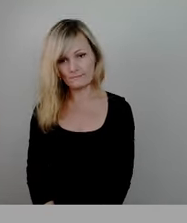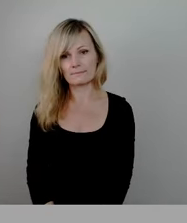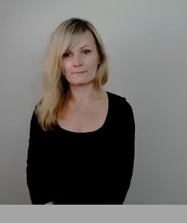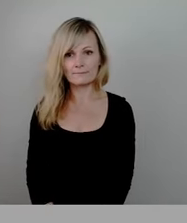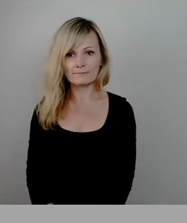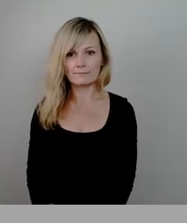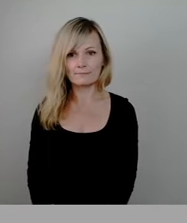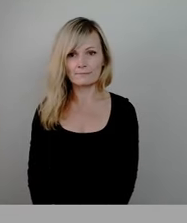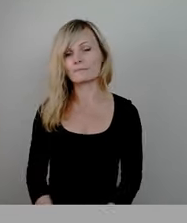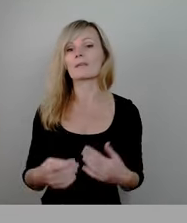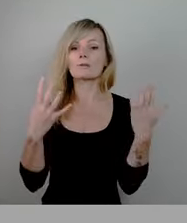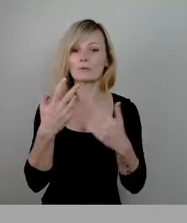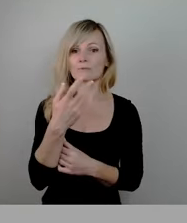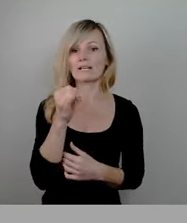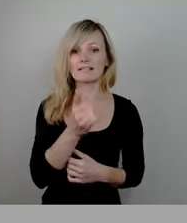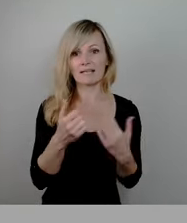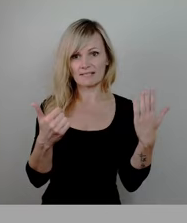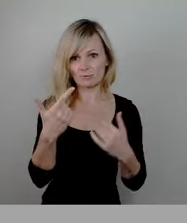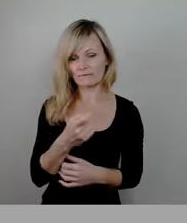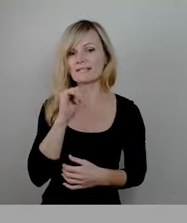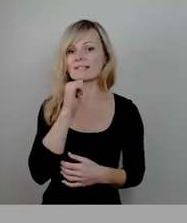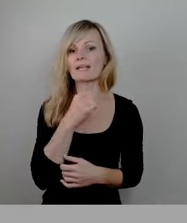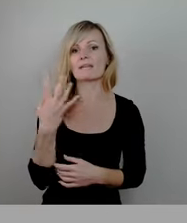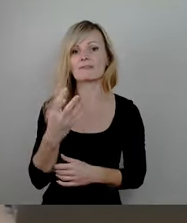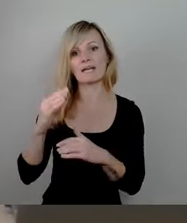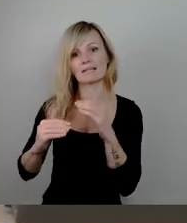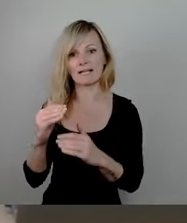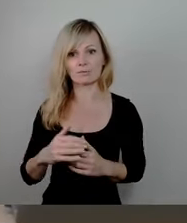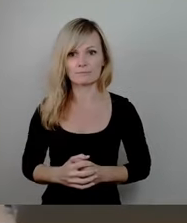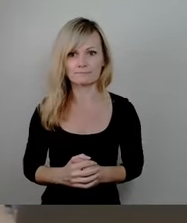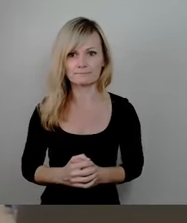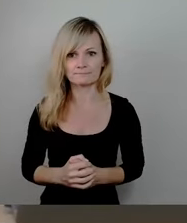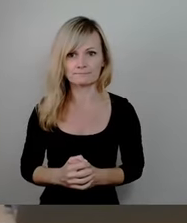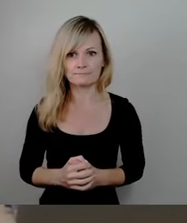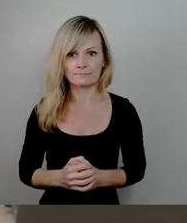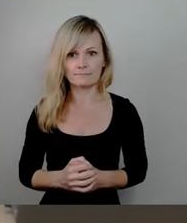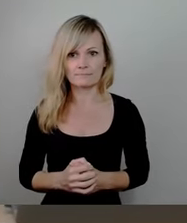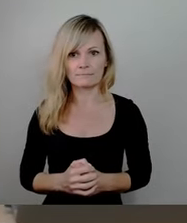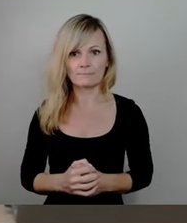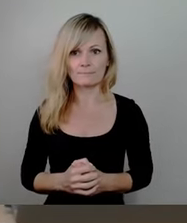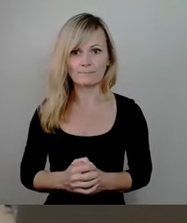39 ja, 26, nein, 4, Enthaltungen. Damit ebenso so beschlossen.